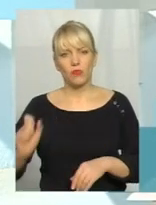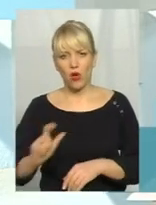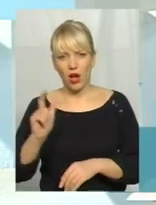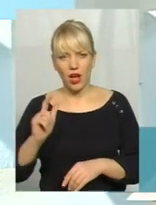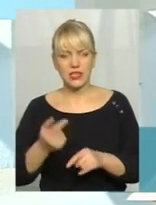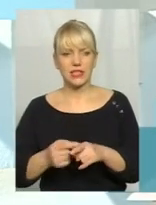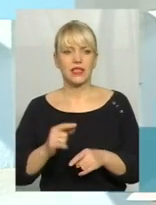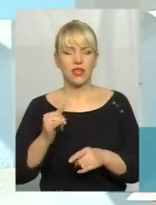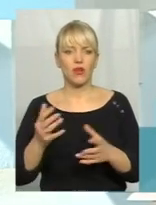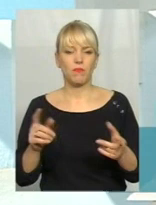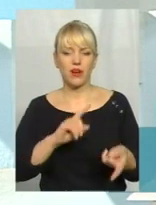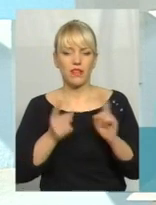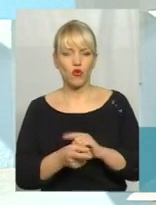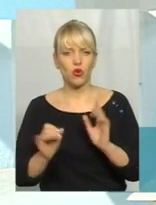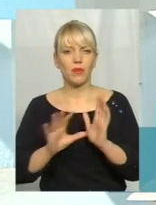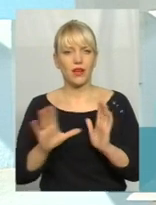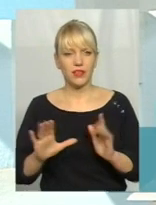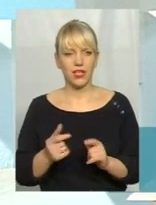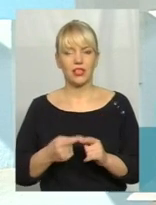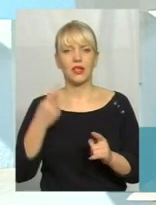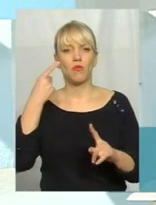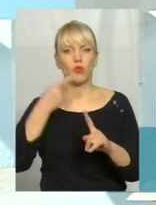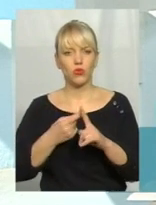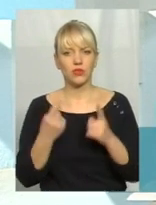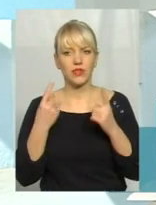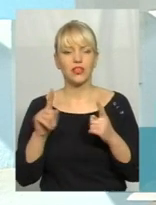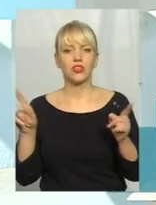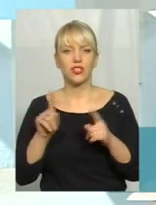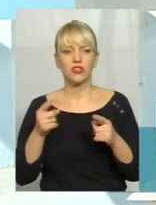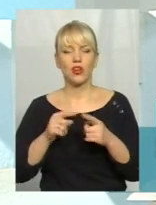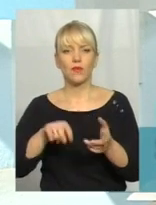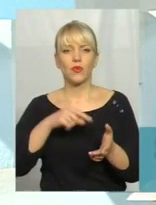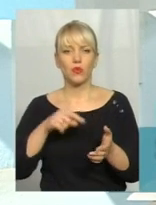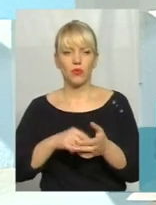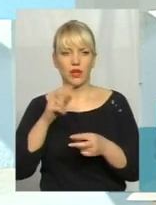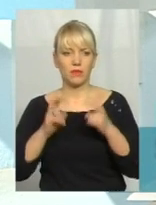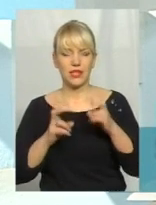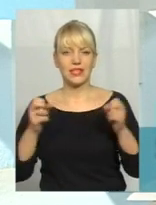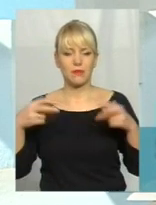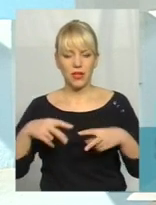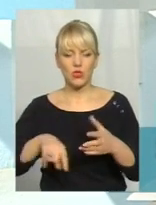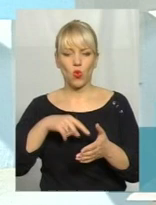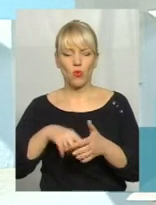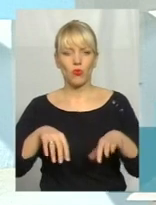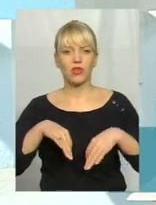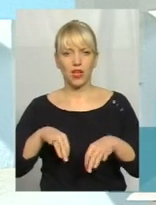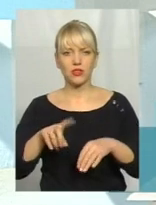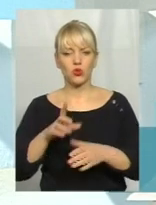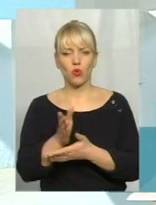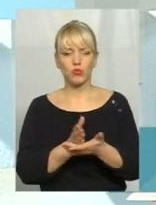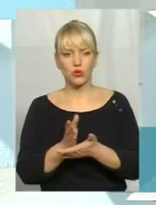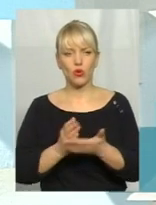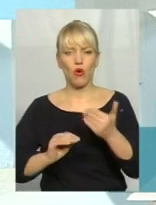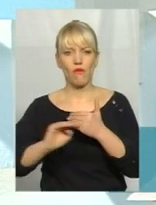плюс даного проєкту є те, що комунальне підприємство «Спецкомунтранс», яке обслуговує полігон